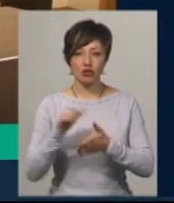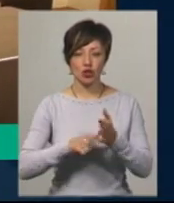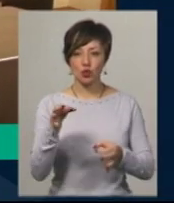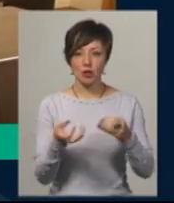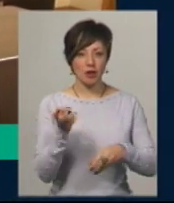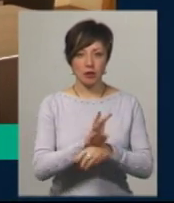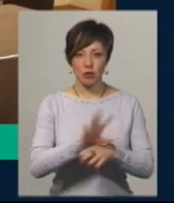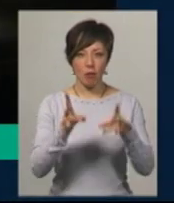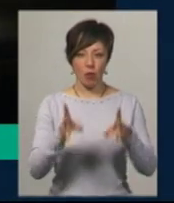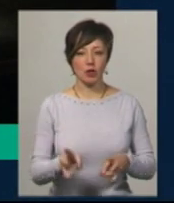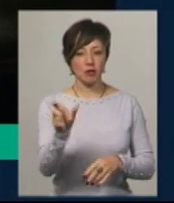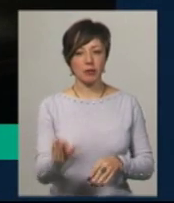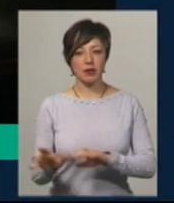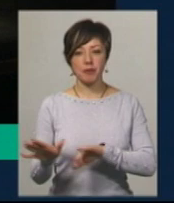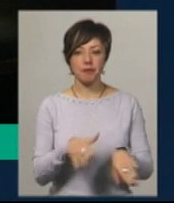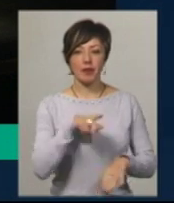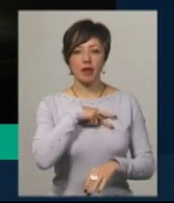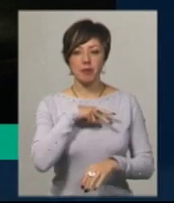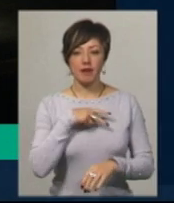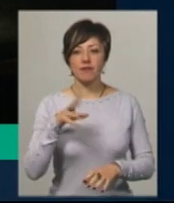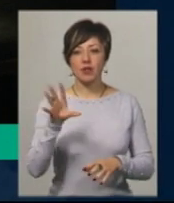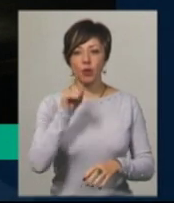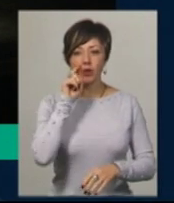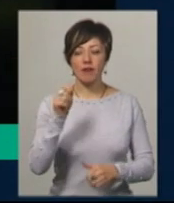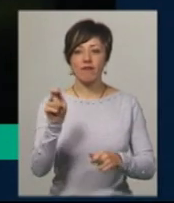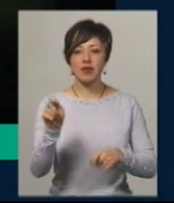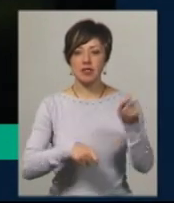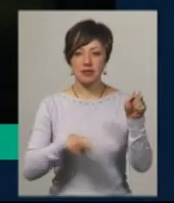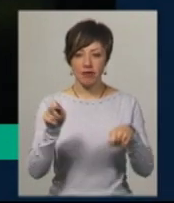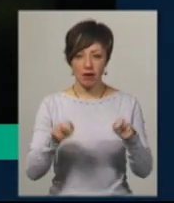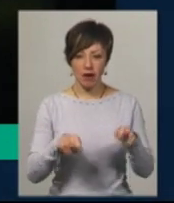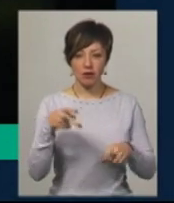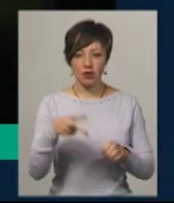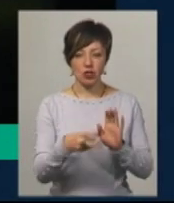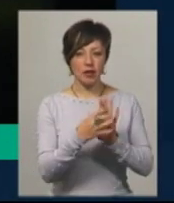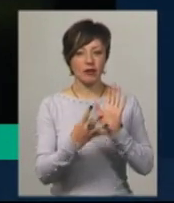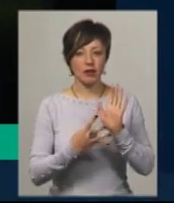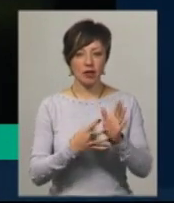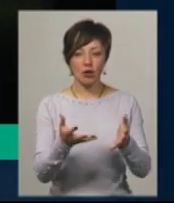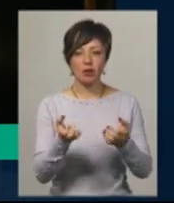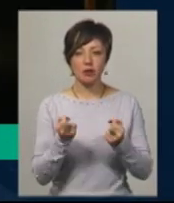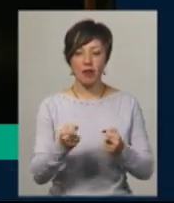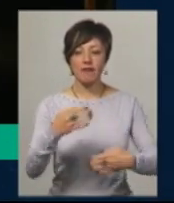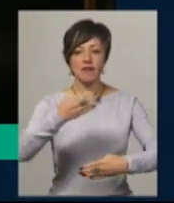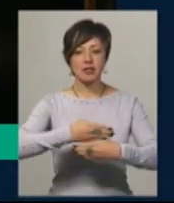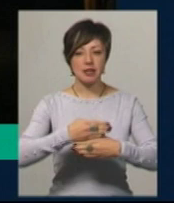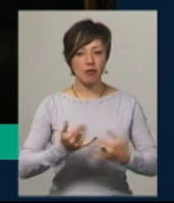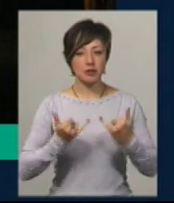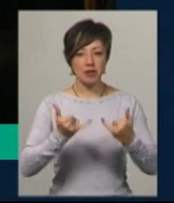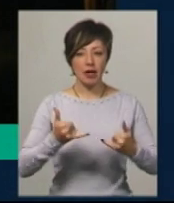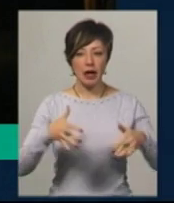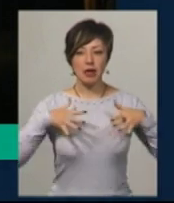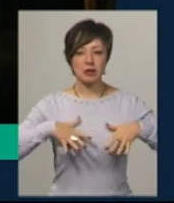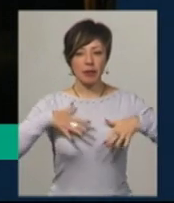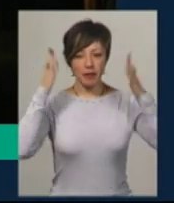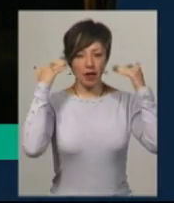суд не з'явився потерпілий. Гран-при всеукраїнського фестивалю «Старіцький СЄТФС-2019» отримала вистава, присвячена кримським